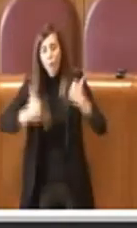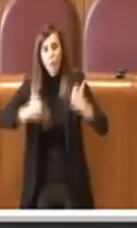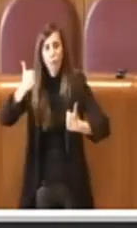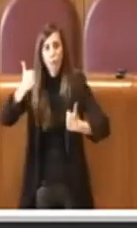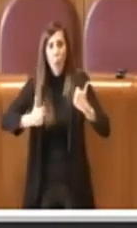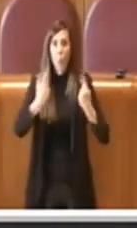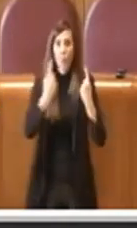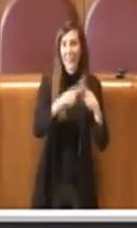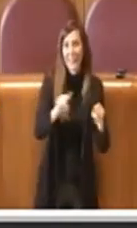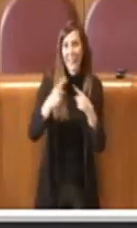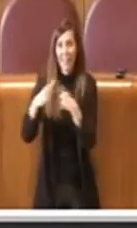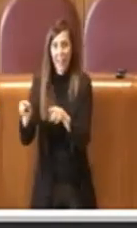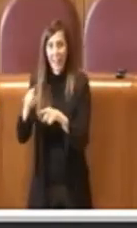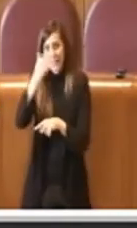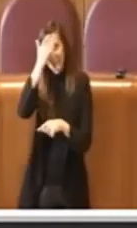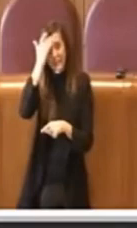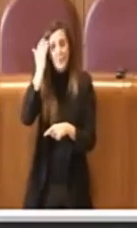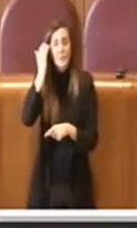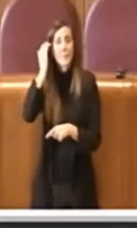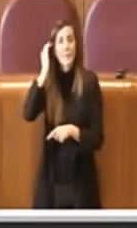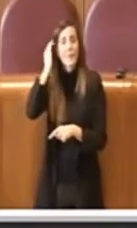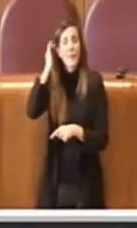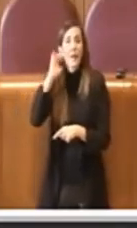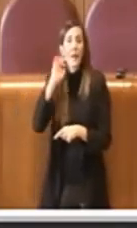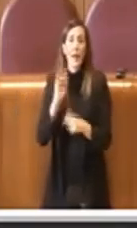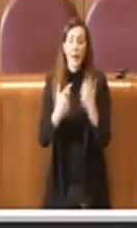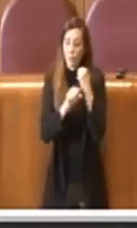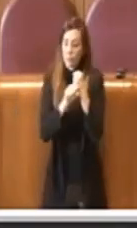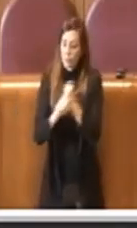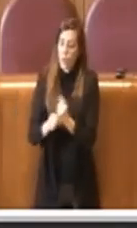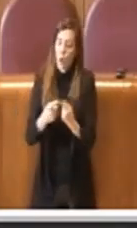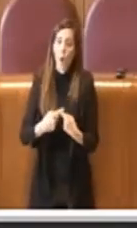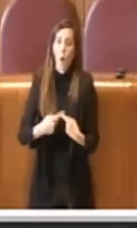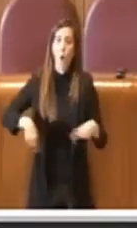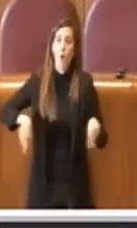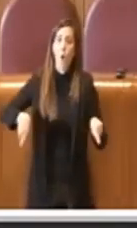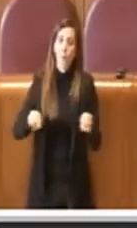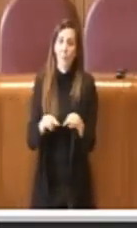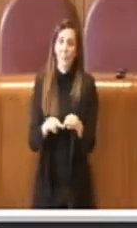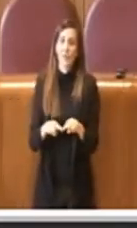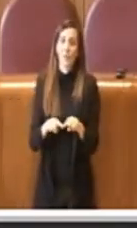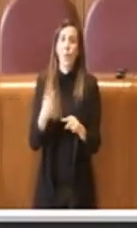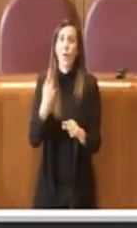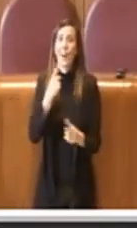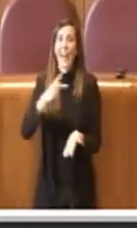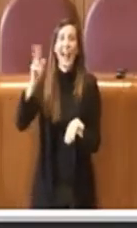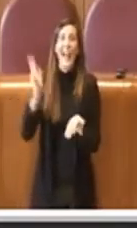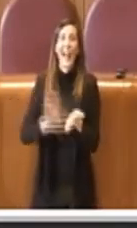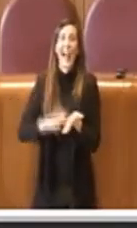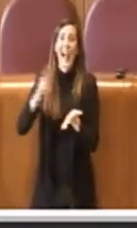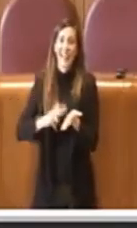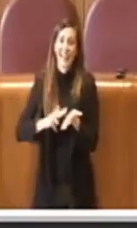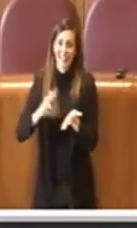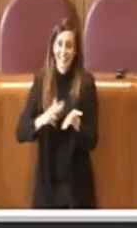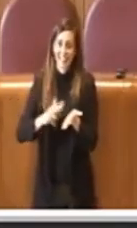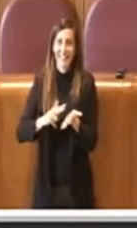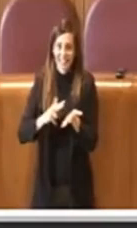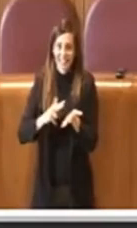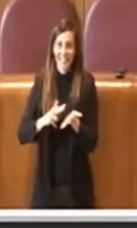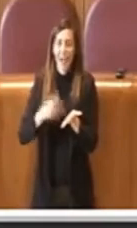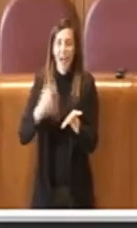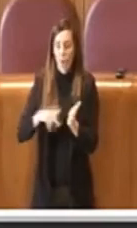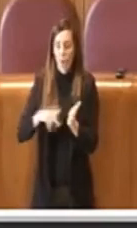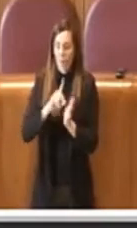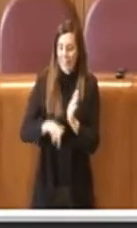diversificati. Abbiamo istituito infine la commissione di garanzia con un'apposita